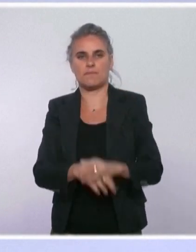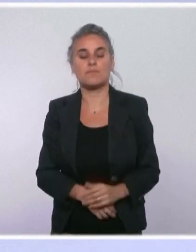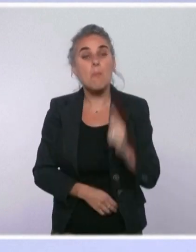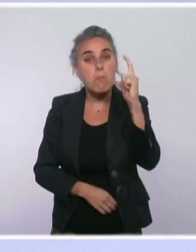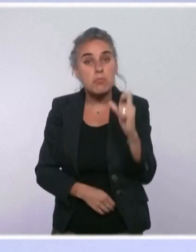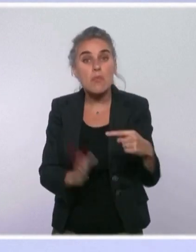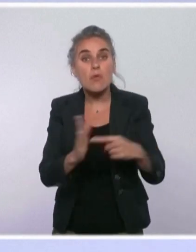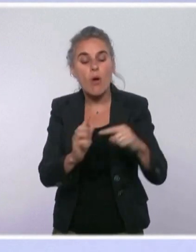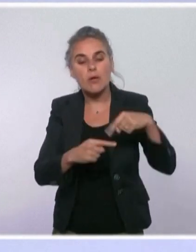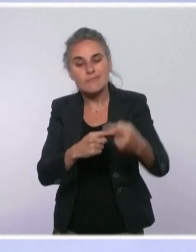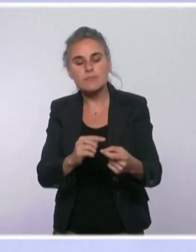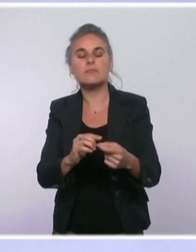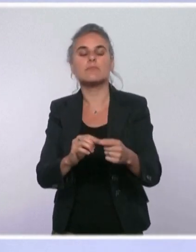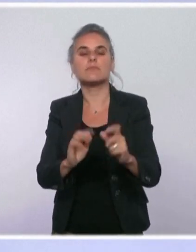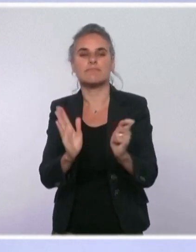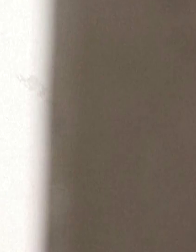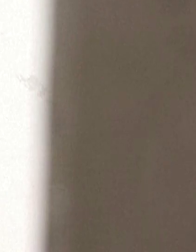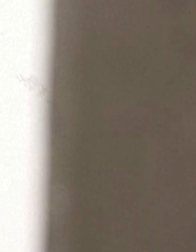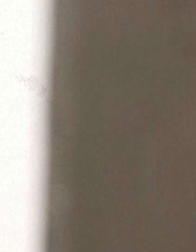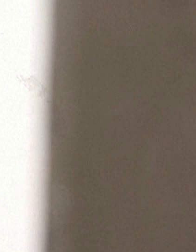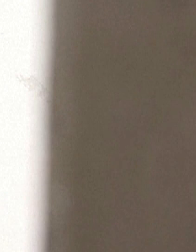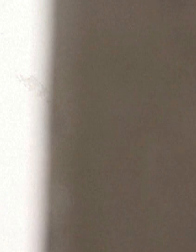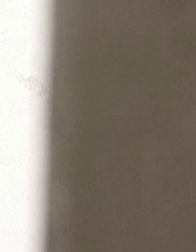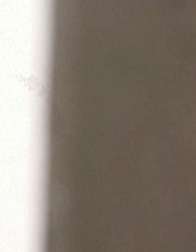du 1er octobre de cette année.